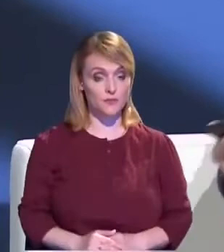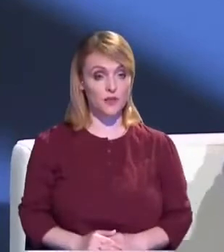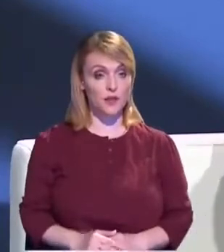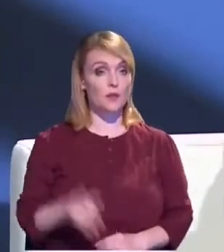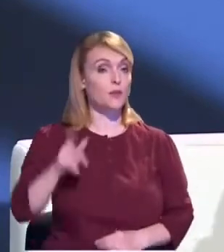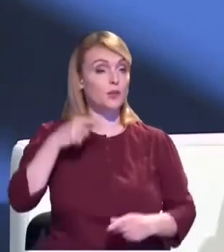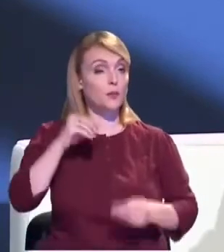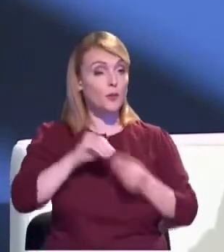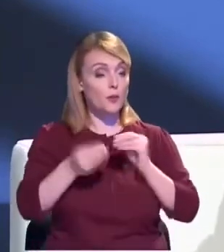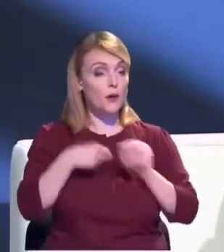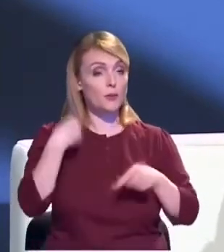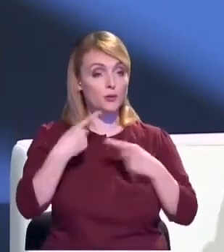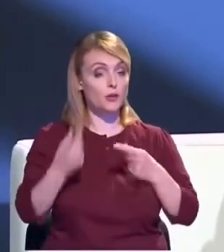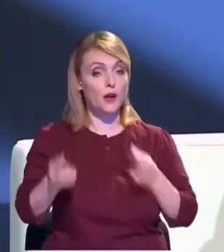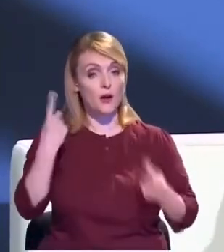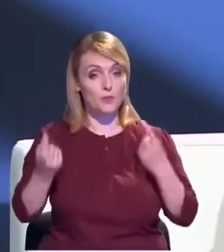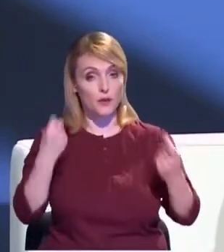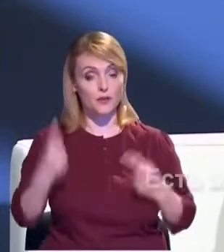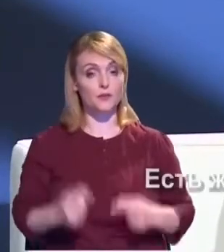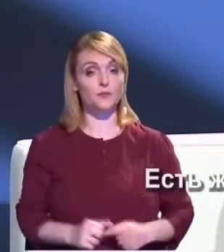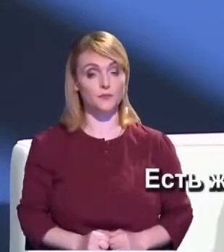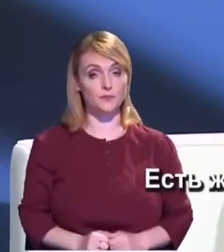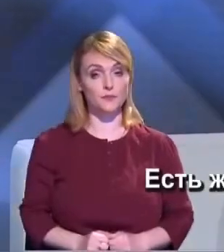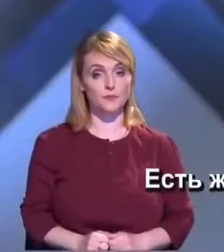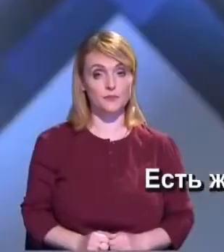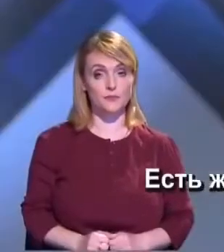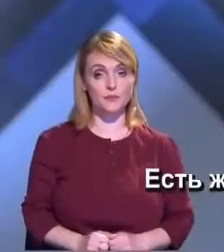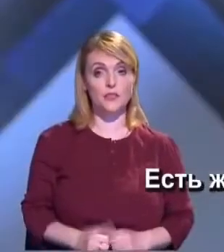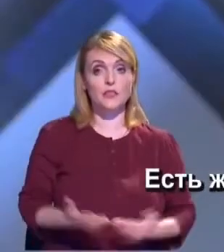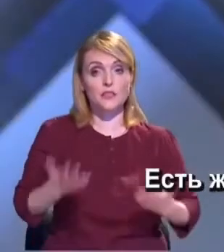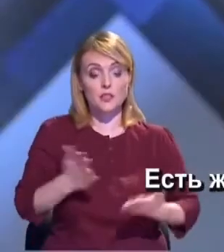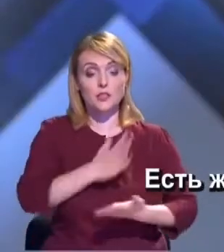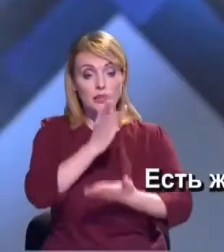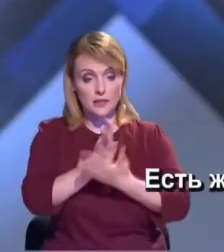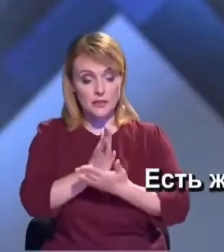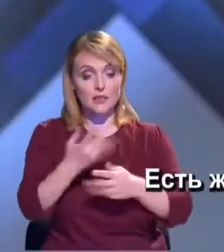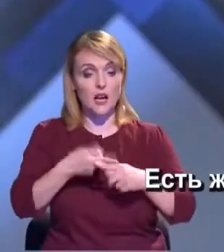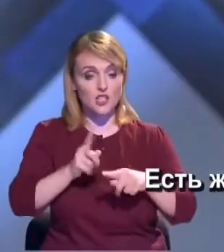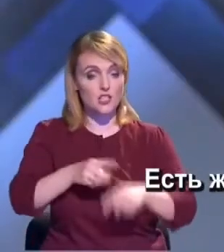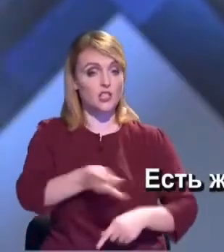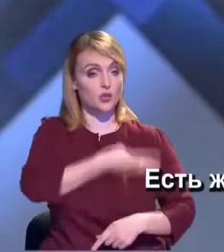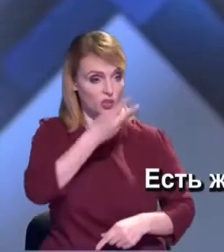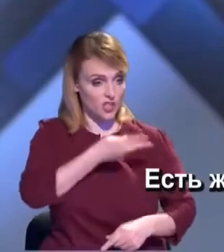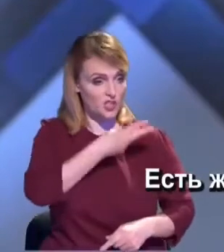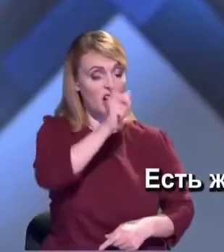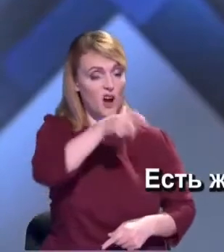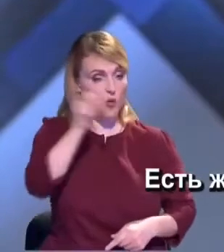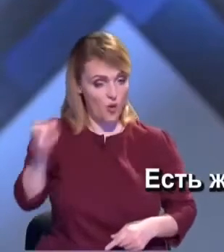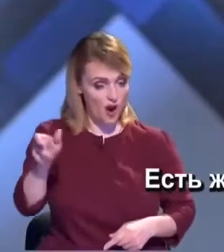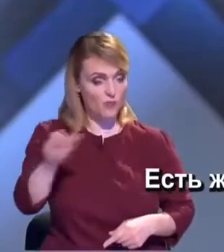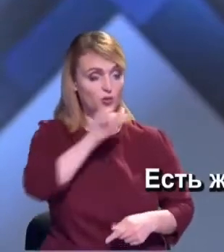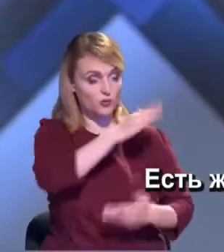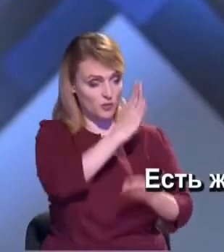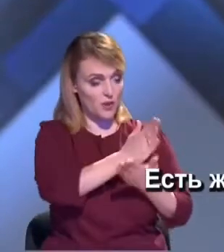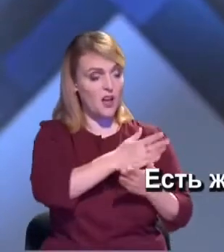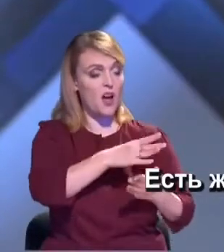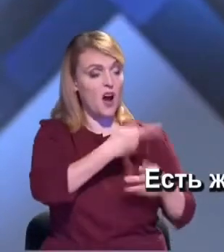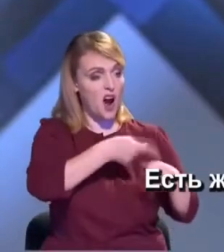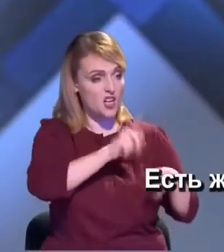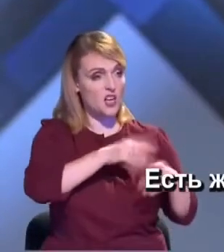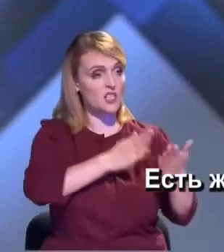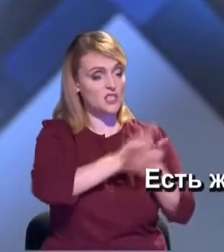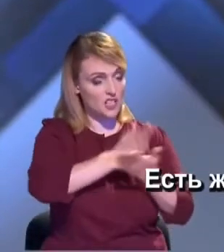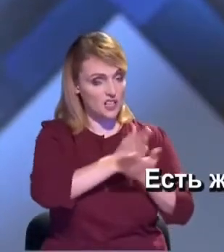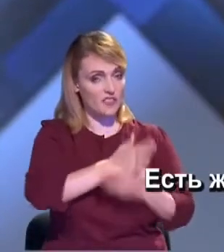nu dispunem de aceste servici în localități. Sigur, există această dorință a cetățenilor de a se conecta la serviciile de